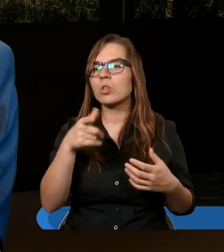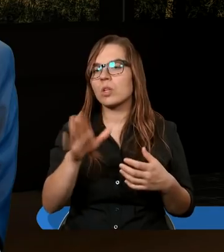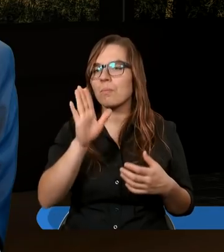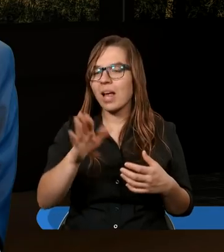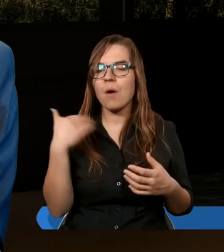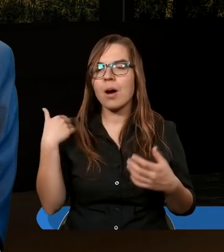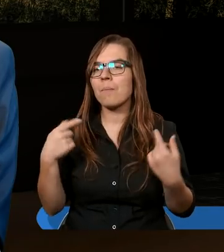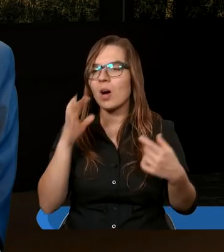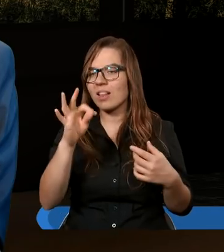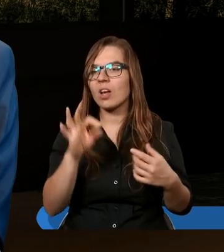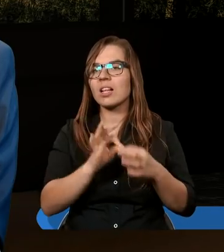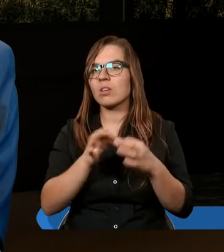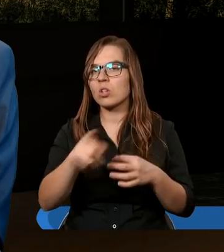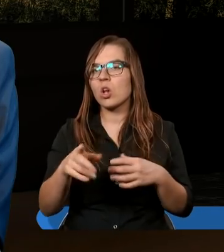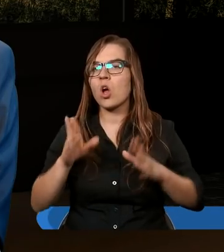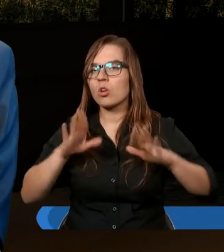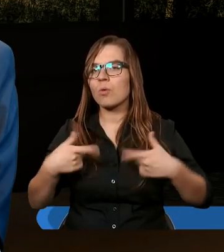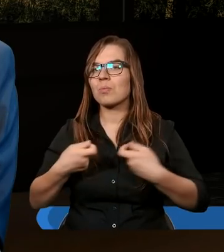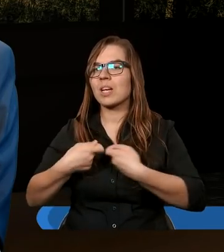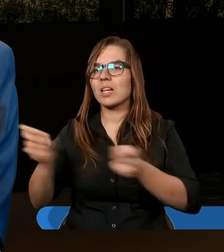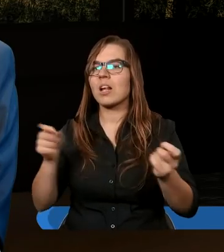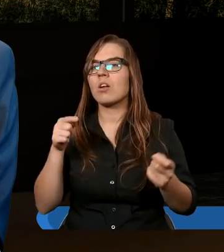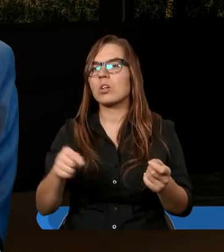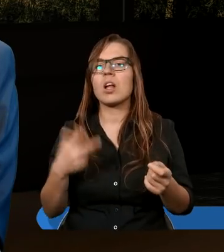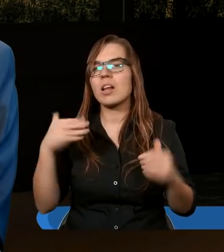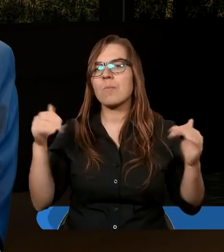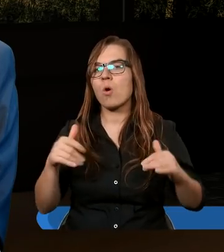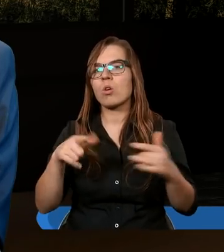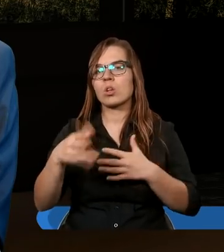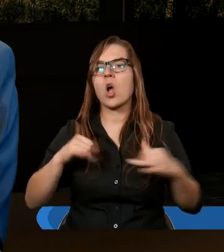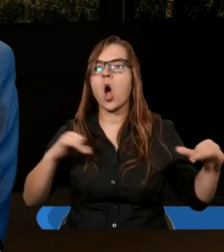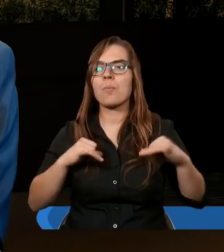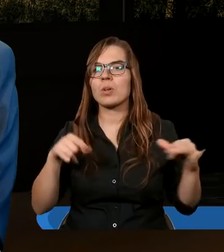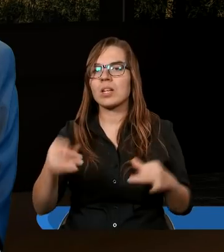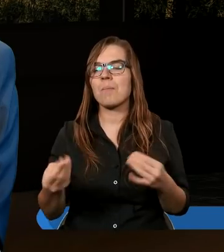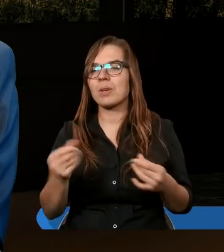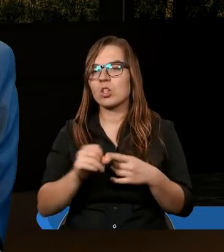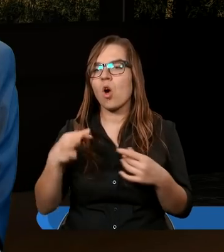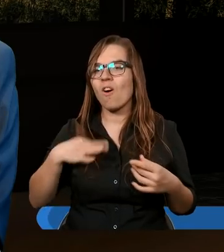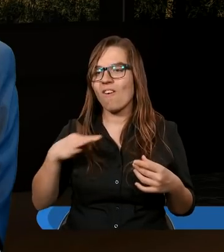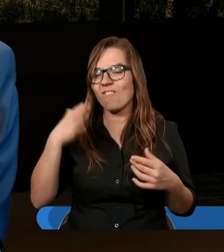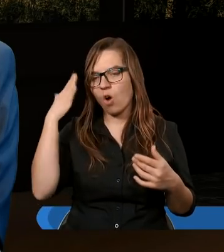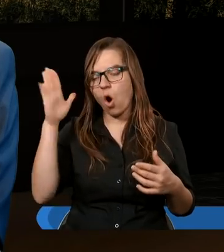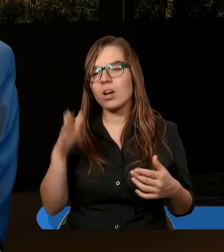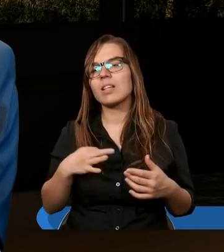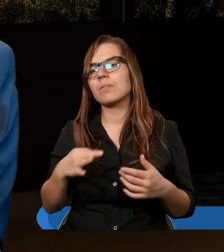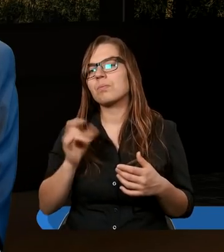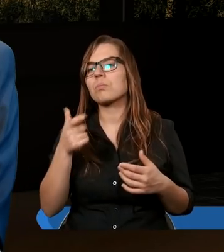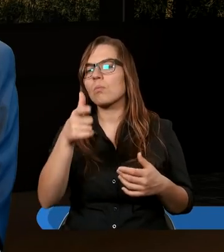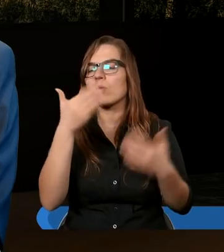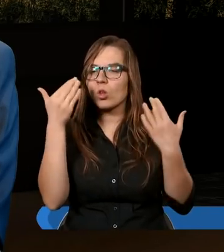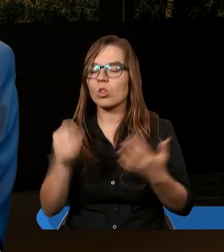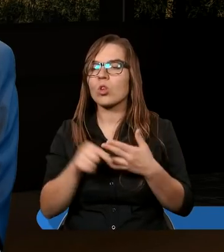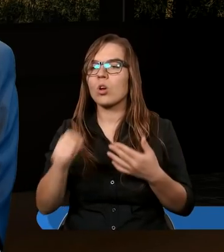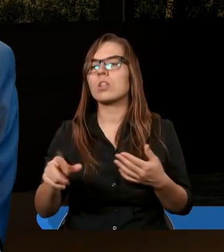miałeś, nie była Twoją, a gdy została sprzedana, czy nie mogłeś rozporządzać pieniędzmi dowoli? Cóż Cię